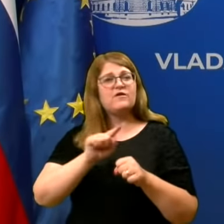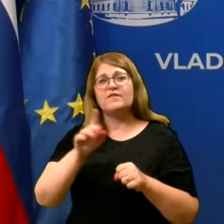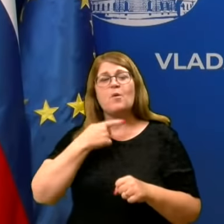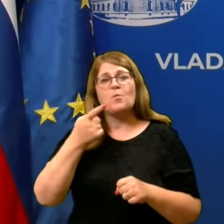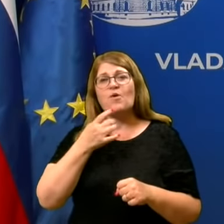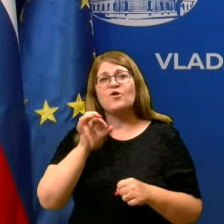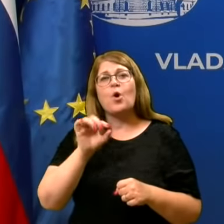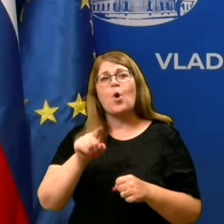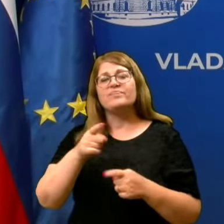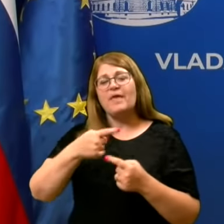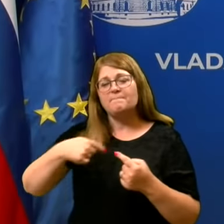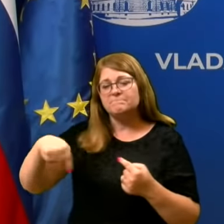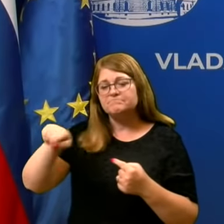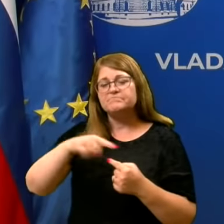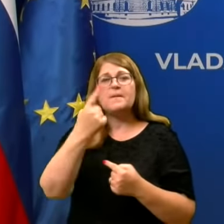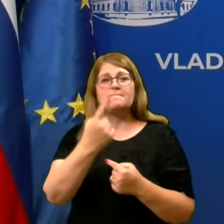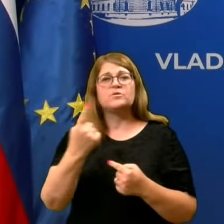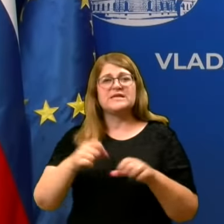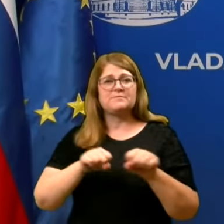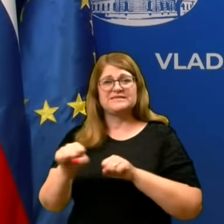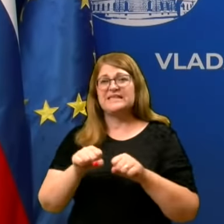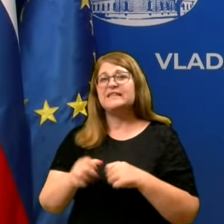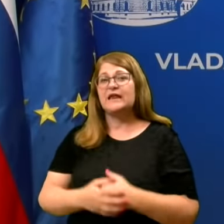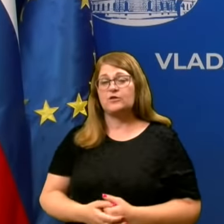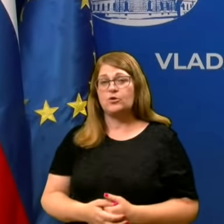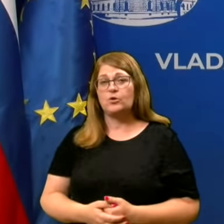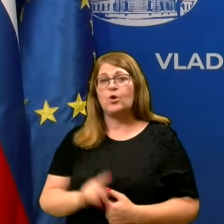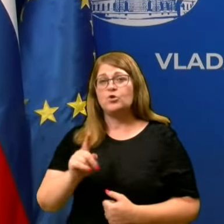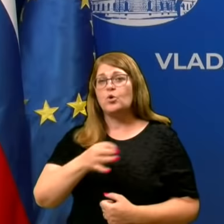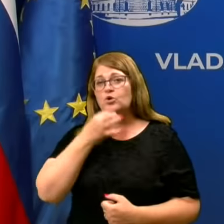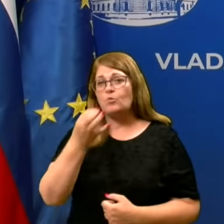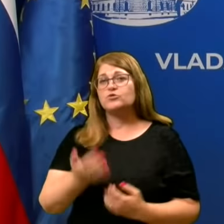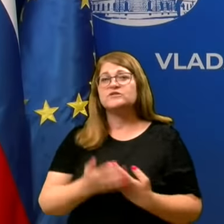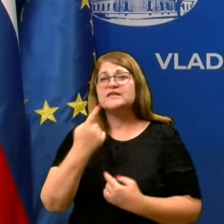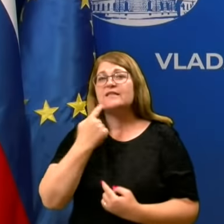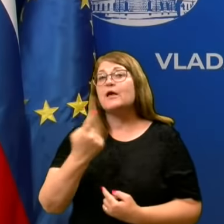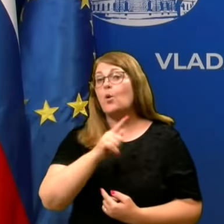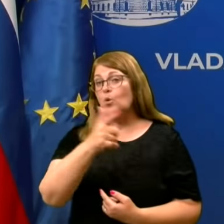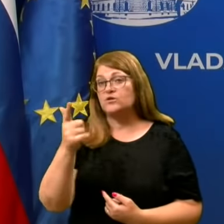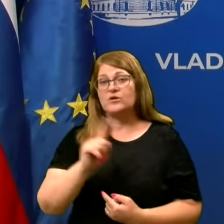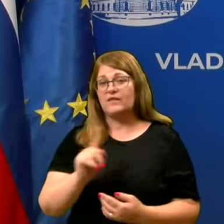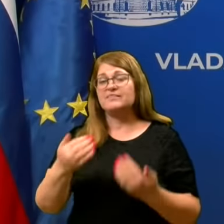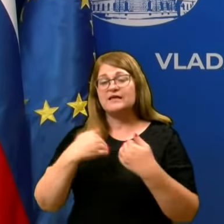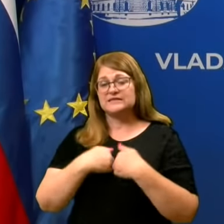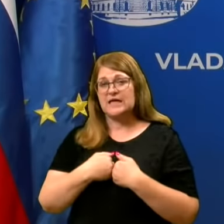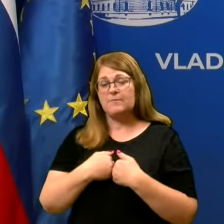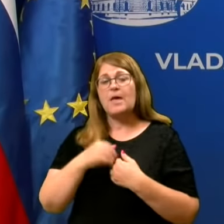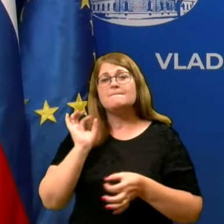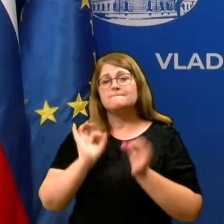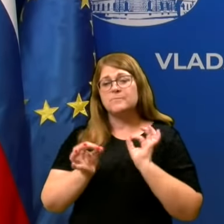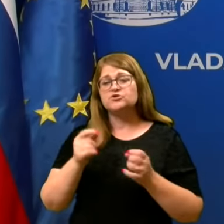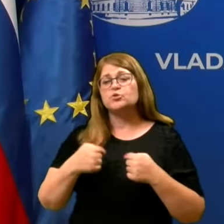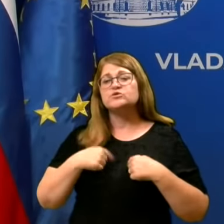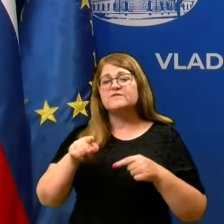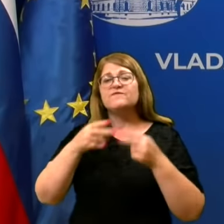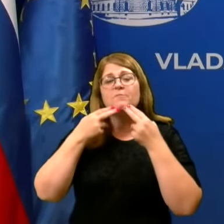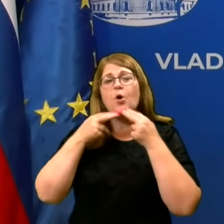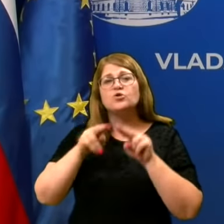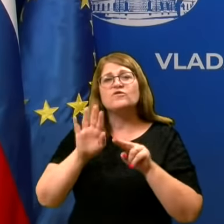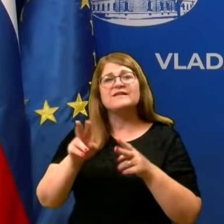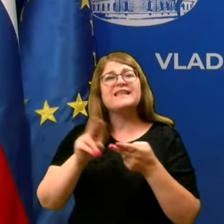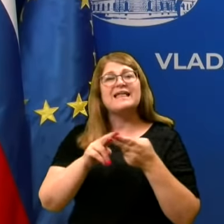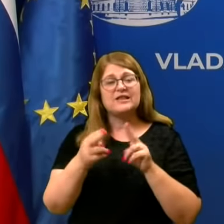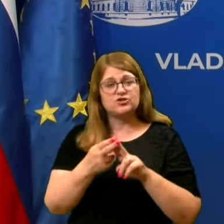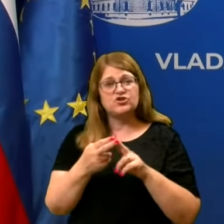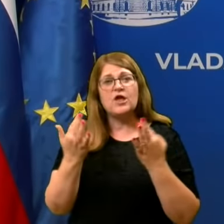govoril o delu krogu posamesnih direktorjev. To je vprašanje za nekoga drugega, ne zame. Poskušal sem vam odgovoriti na